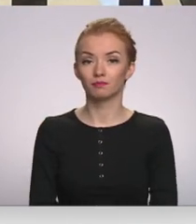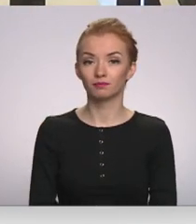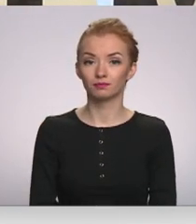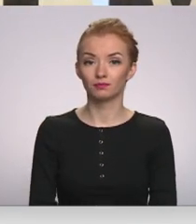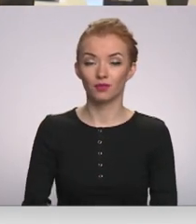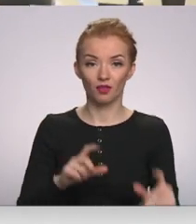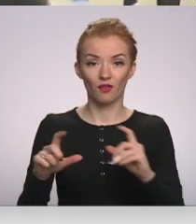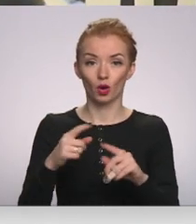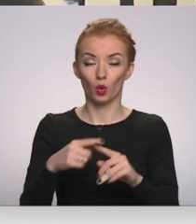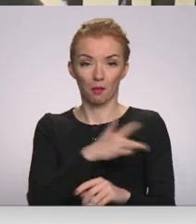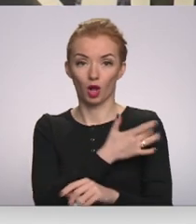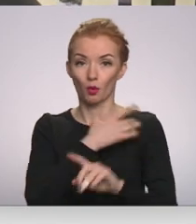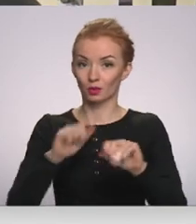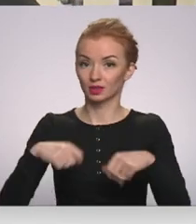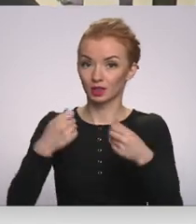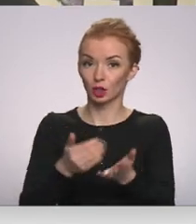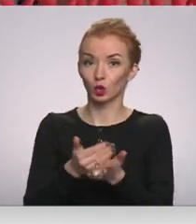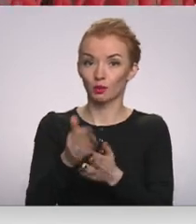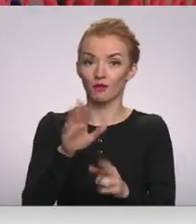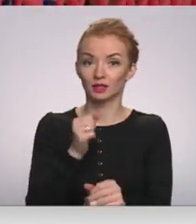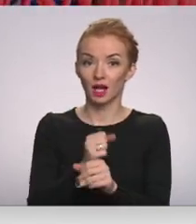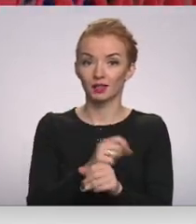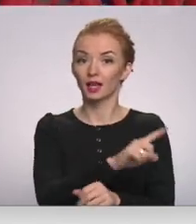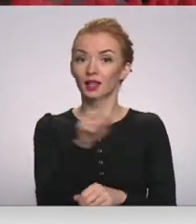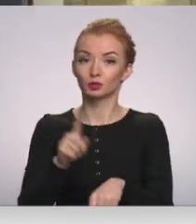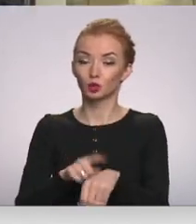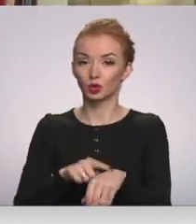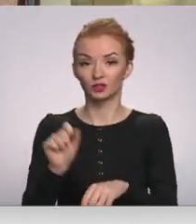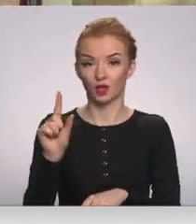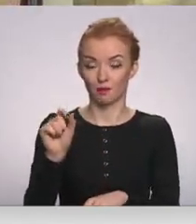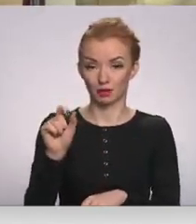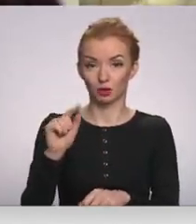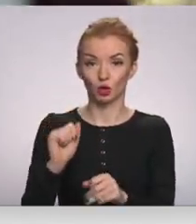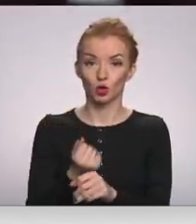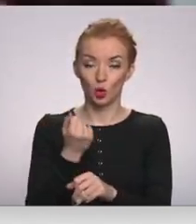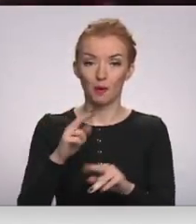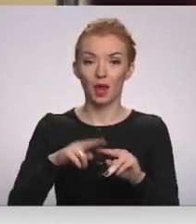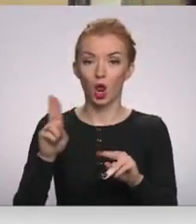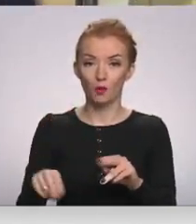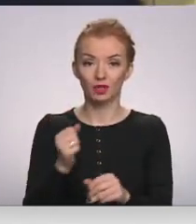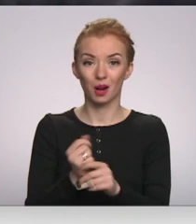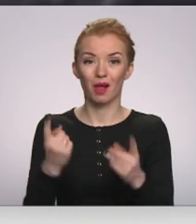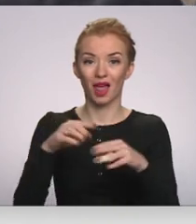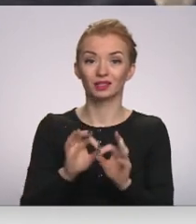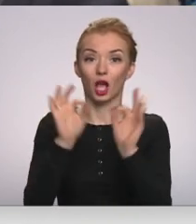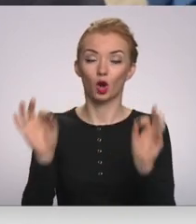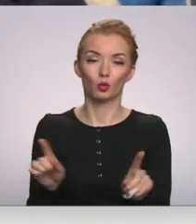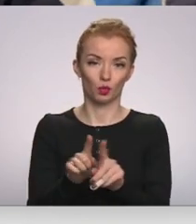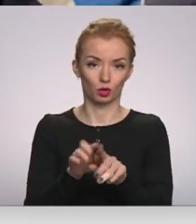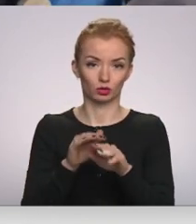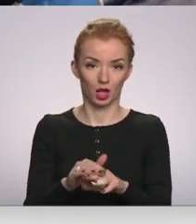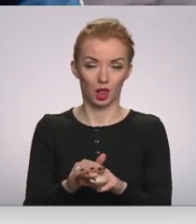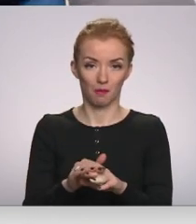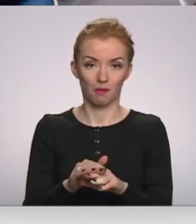Veikalu un pakalpojumu sniedzēja turpmāk pareizi strādāt līdz pulksten 23. Savukārt pieļaujamais darba laika sākums paliek nemainīgs,